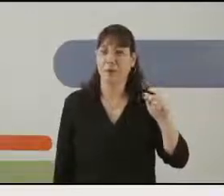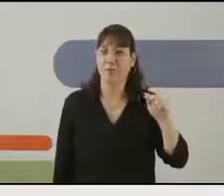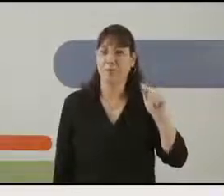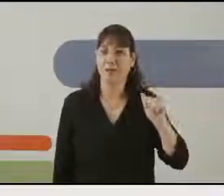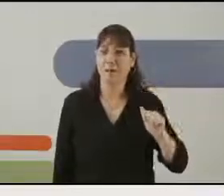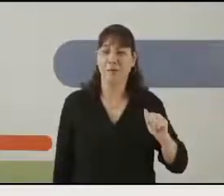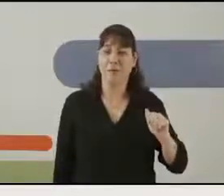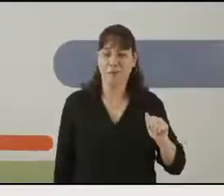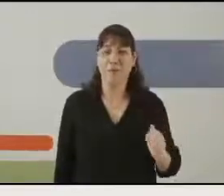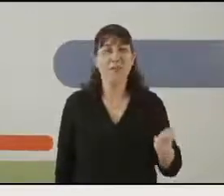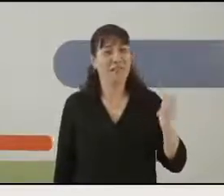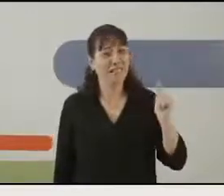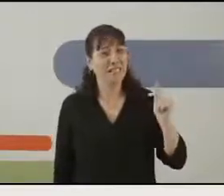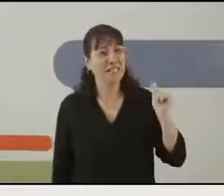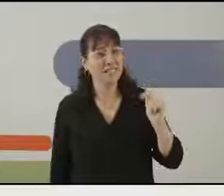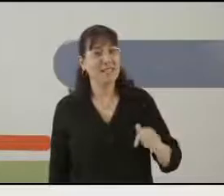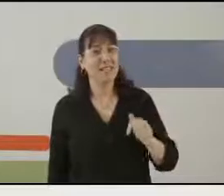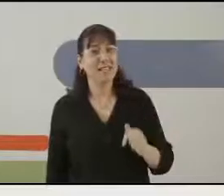מוכנים? הנה החמור.